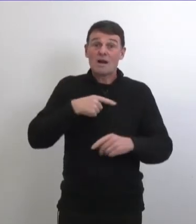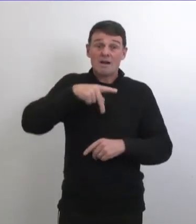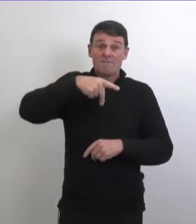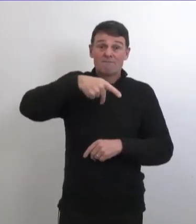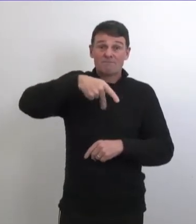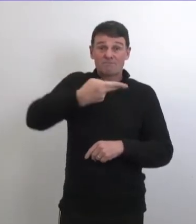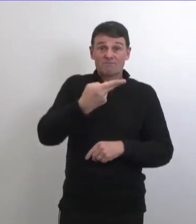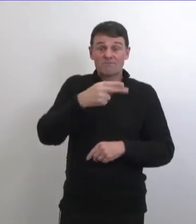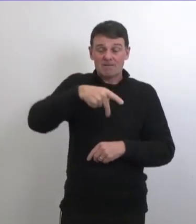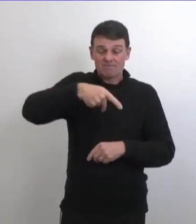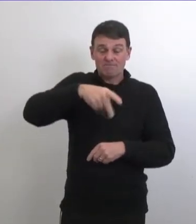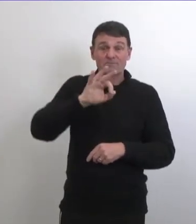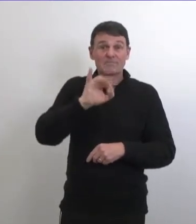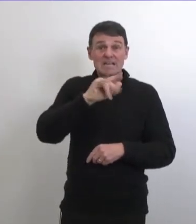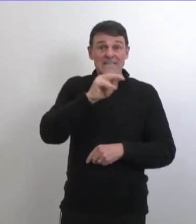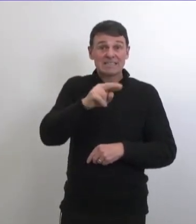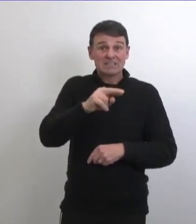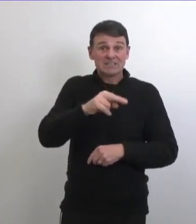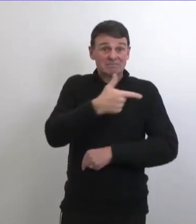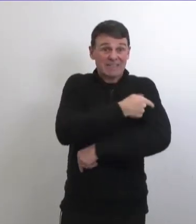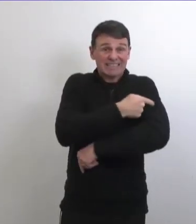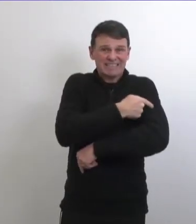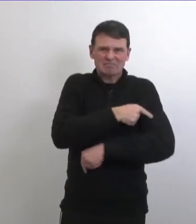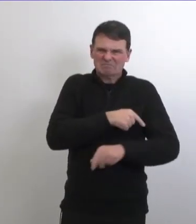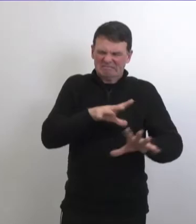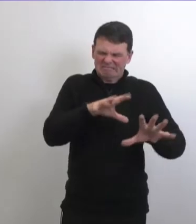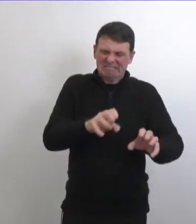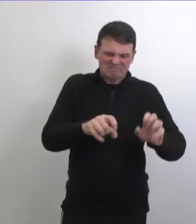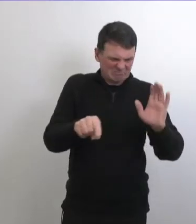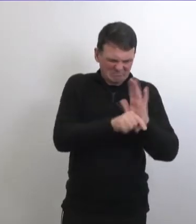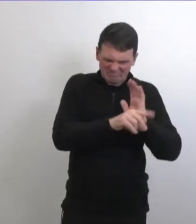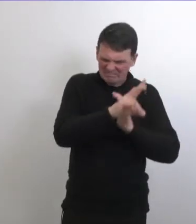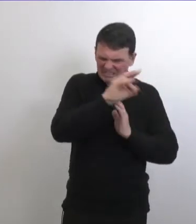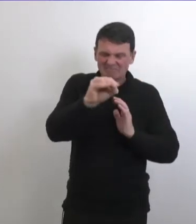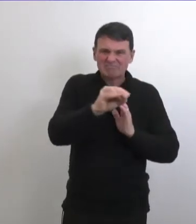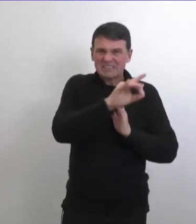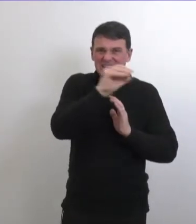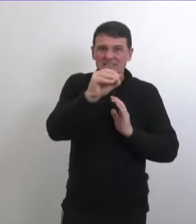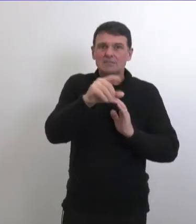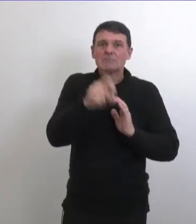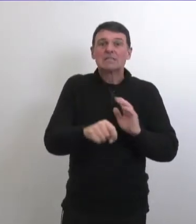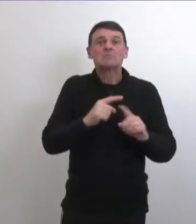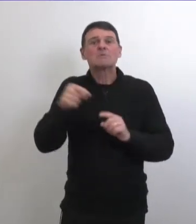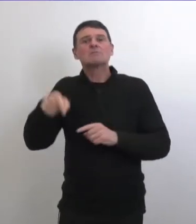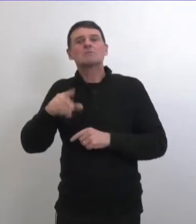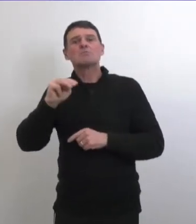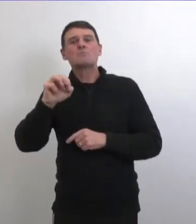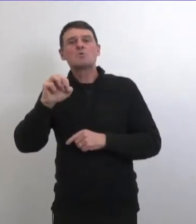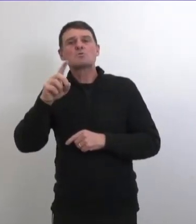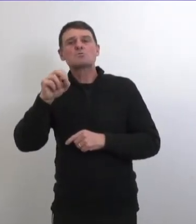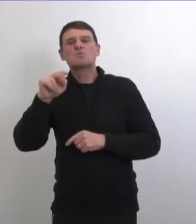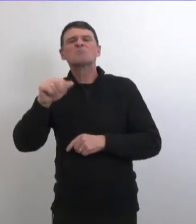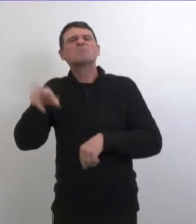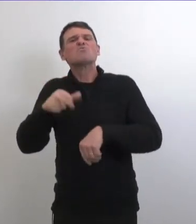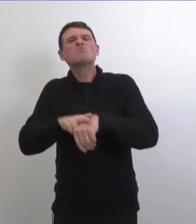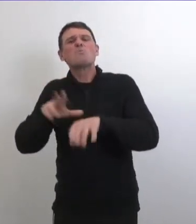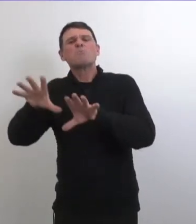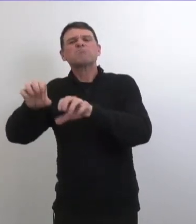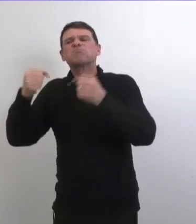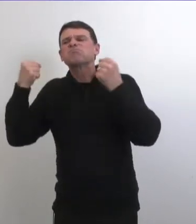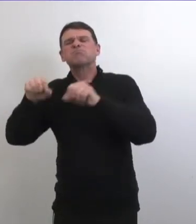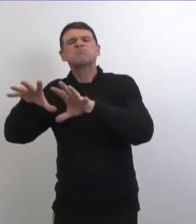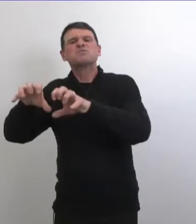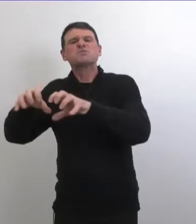beaucoup plus facile à gérer parce qu'on n pas besoin d'un congélateur à moins 60 moins 80 ça prend un congélateur régulier à moins 20 degrés celsius